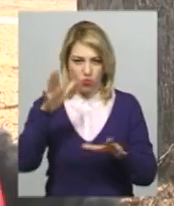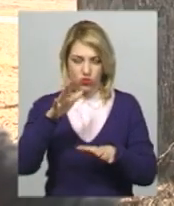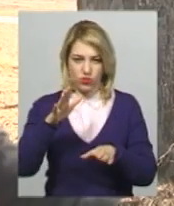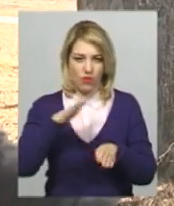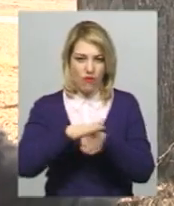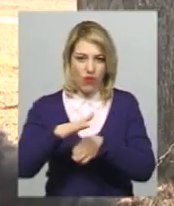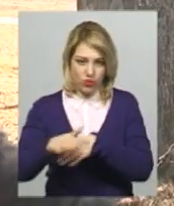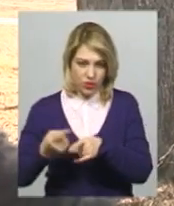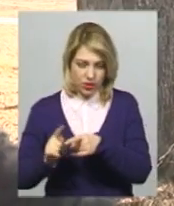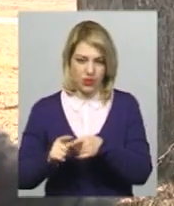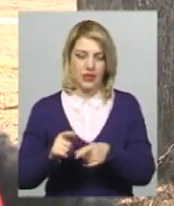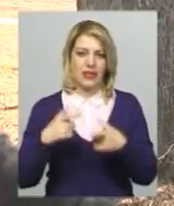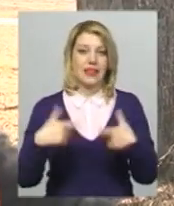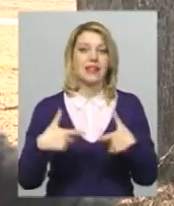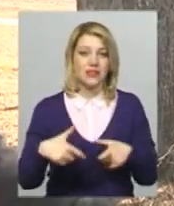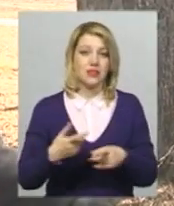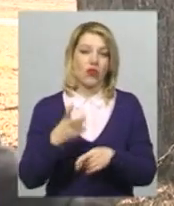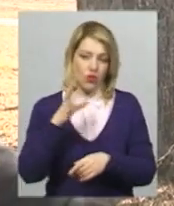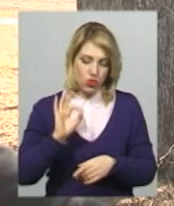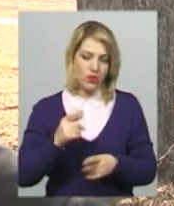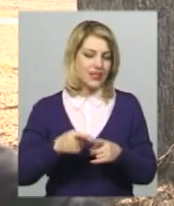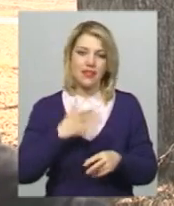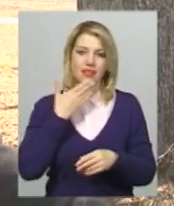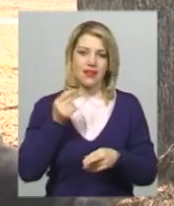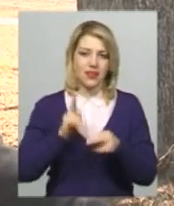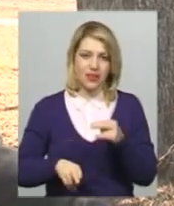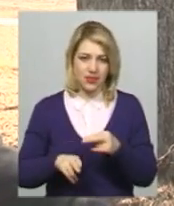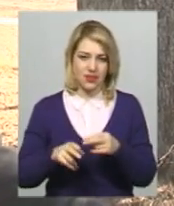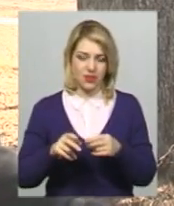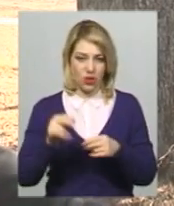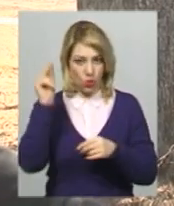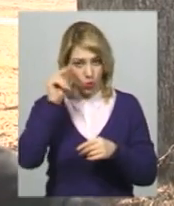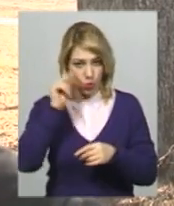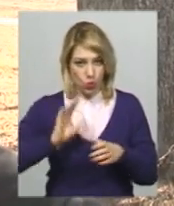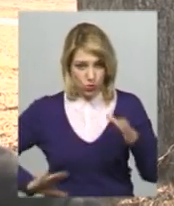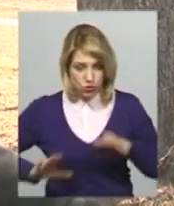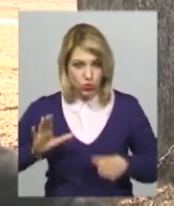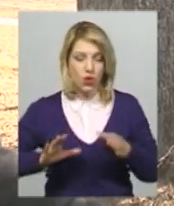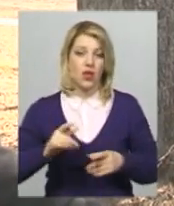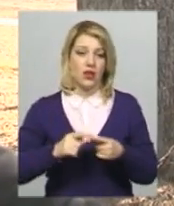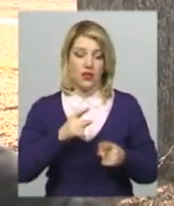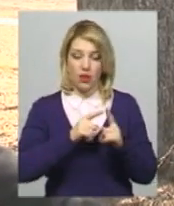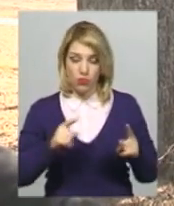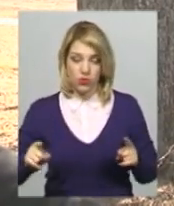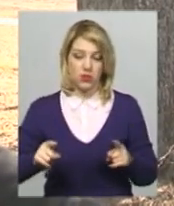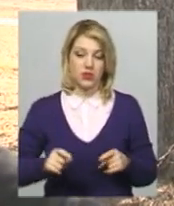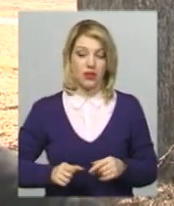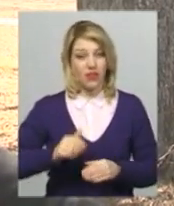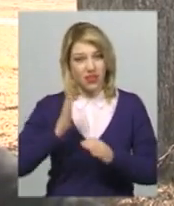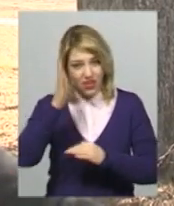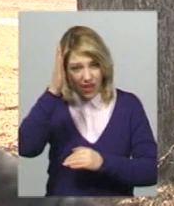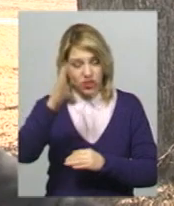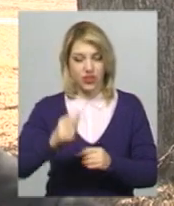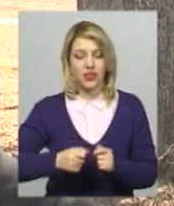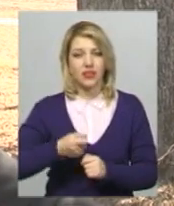Але це не кінець нашого курсу-адвансу. І на протязі ще подальших тижнів вони будуть